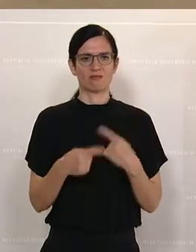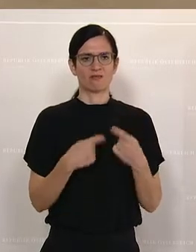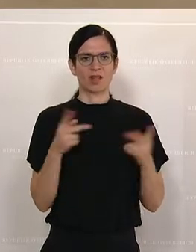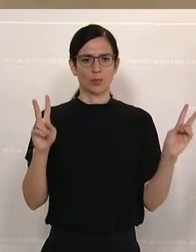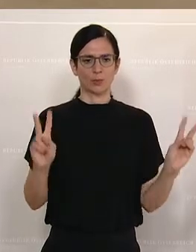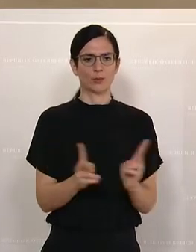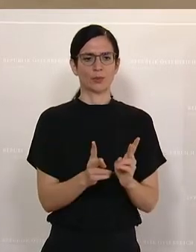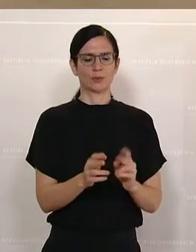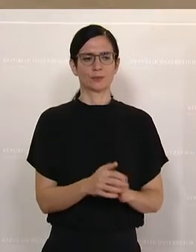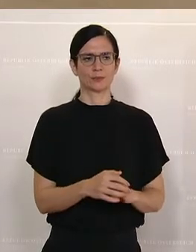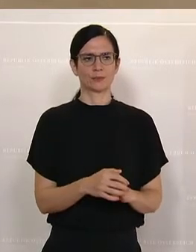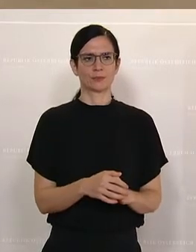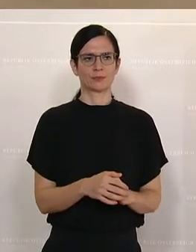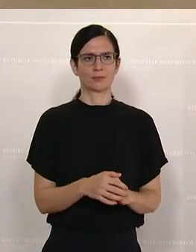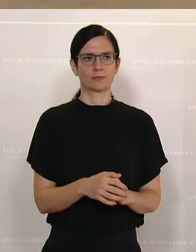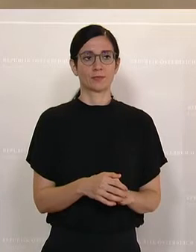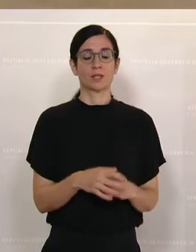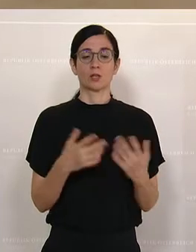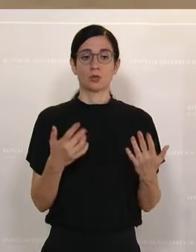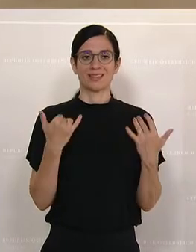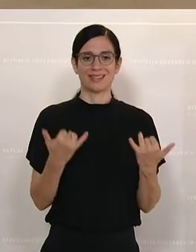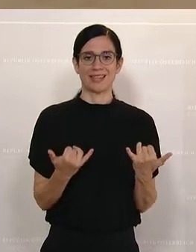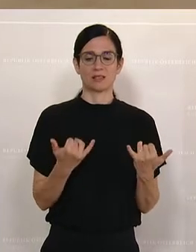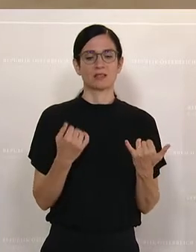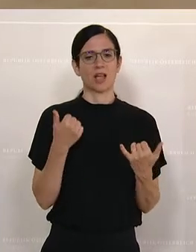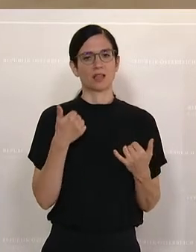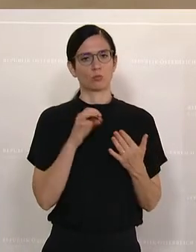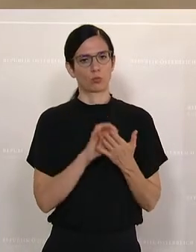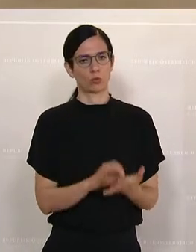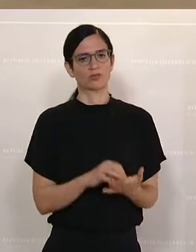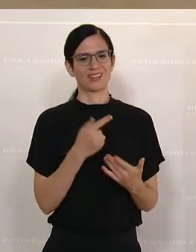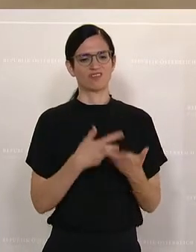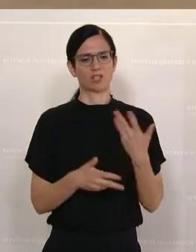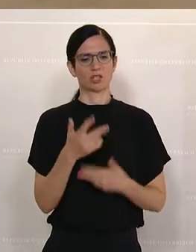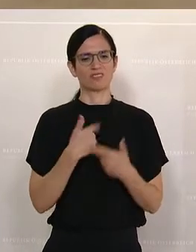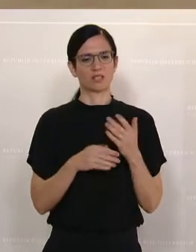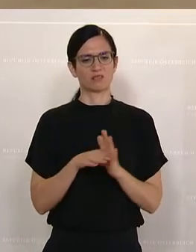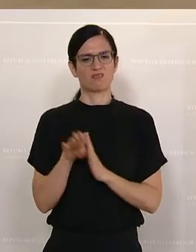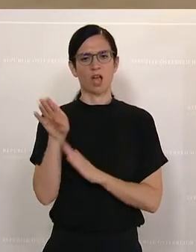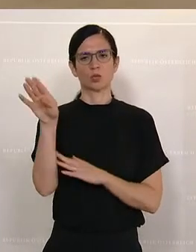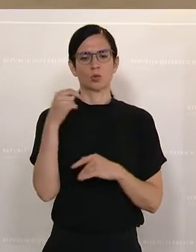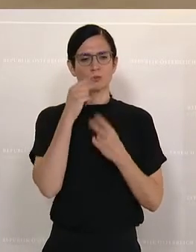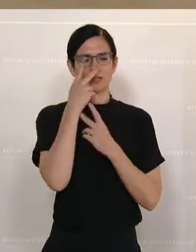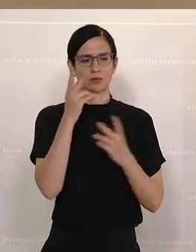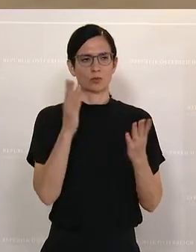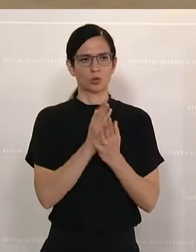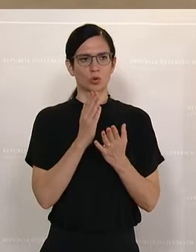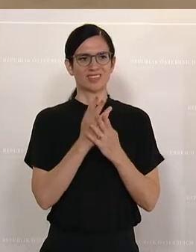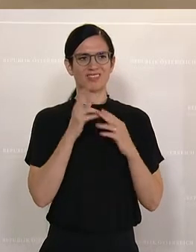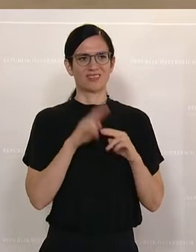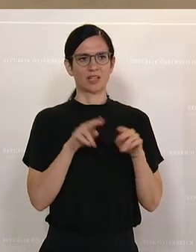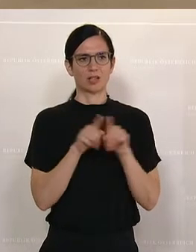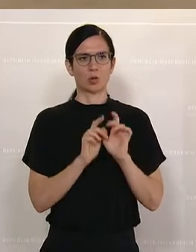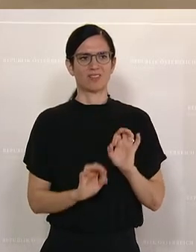somit gekürzt. Wir sind an einem Punkt angekommen, an dem wir ein wirtschaftliches Wachstum verzeichnen können, wenn wir auch